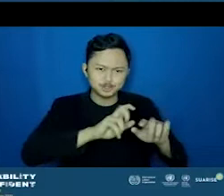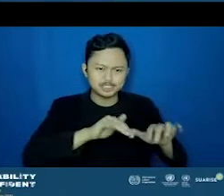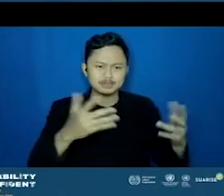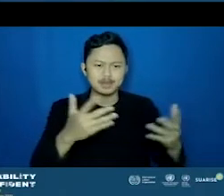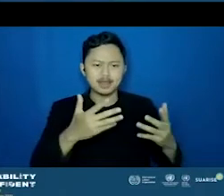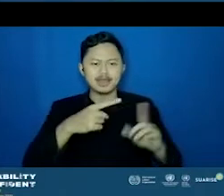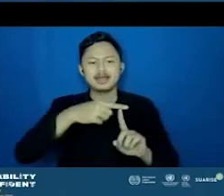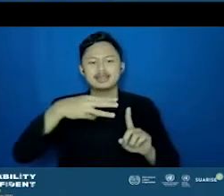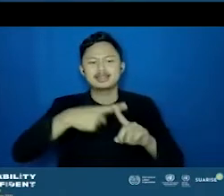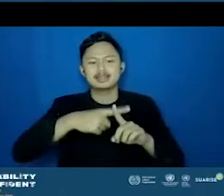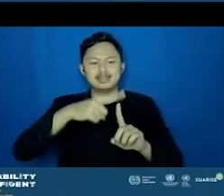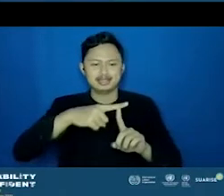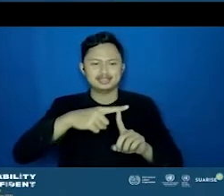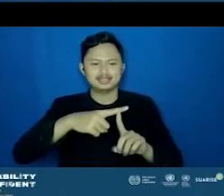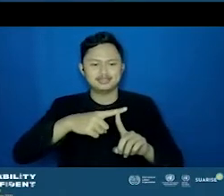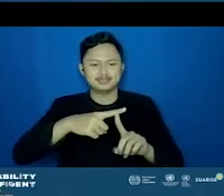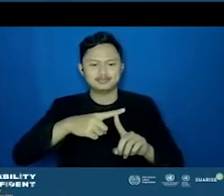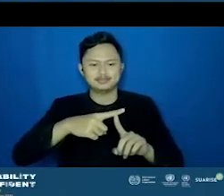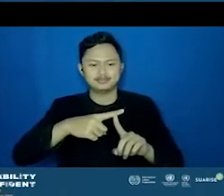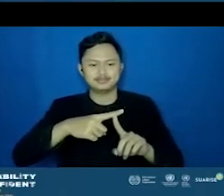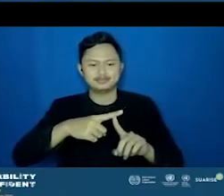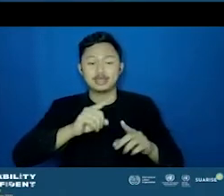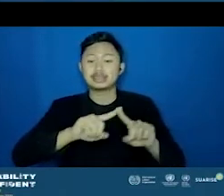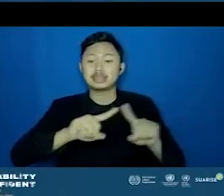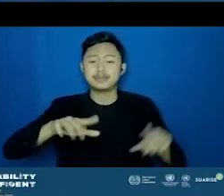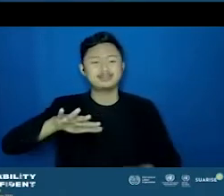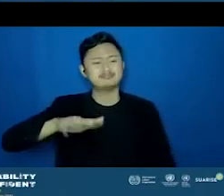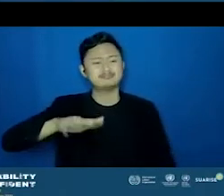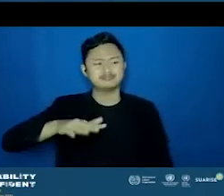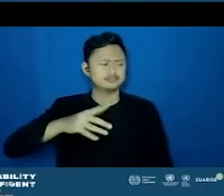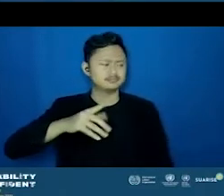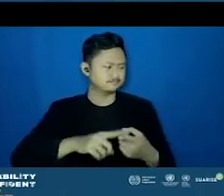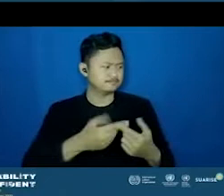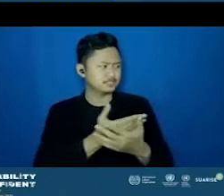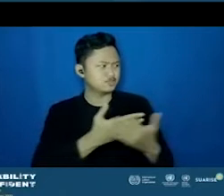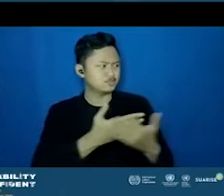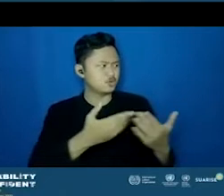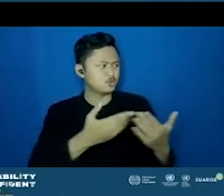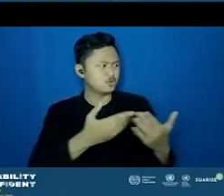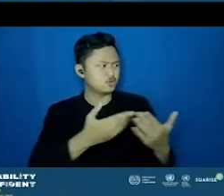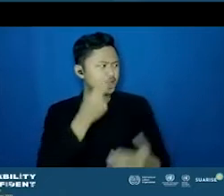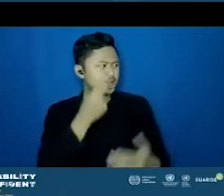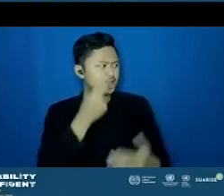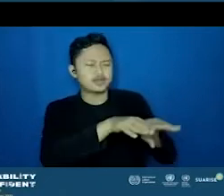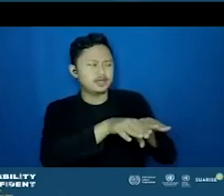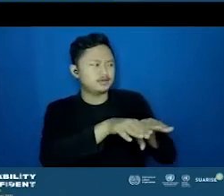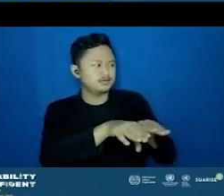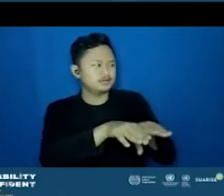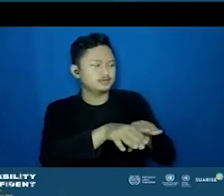tapi kan kadang-kadang perlu memperhatikan, menyesuaikan teks dengan gambar.